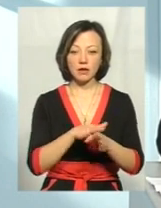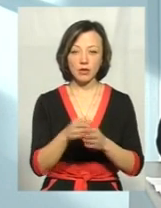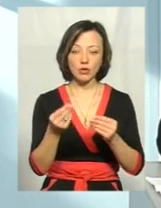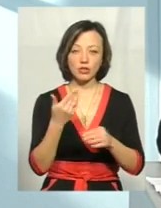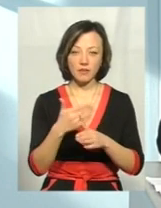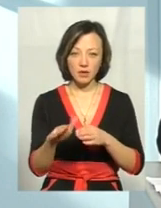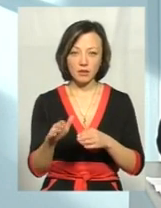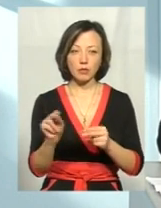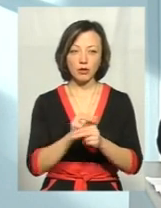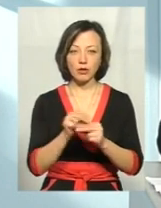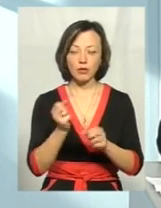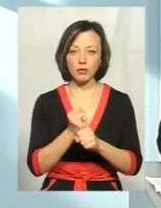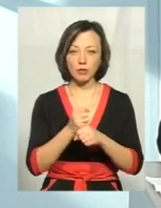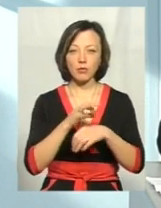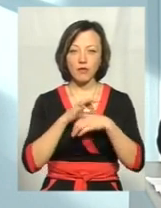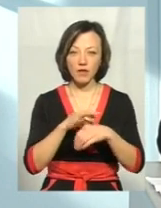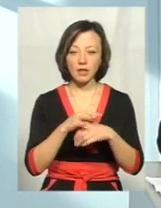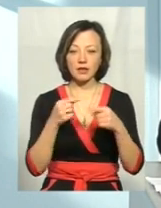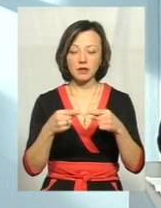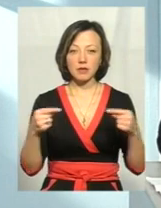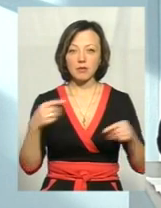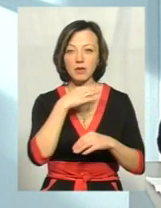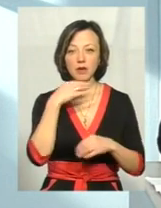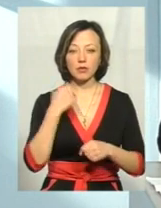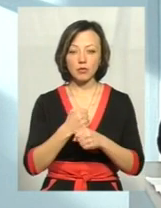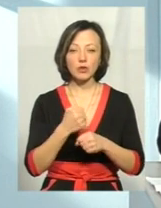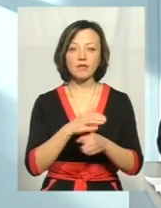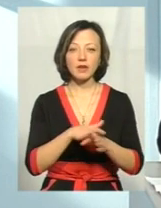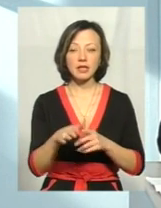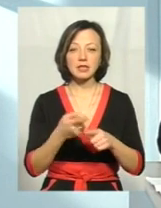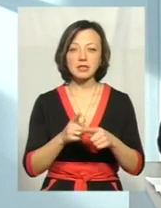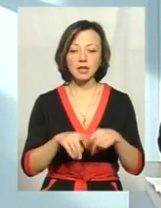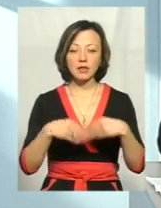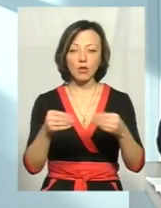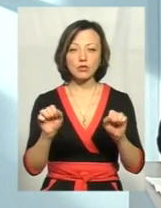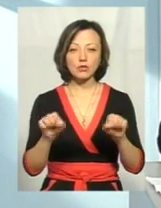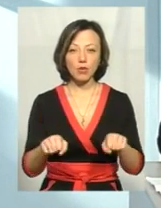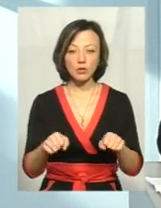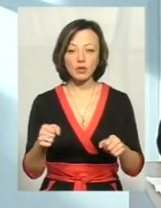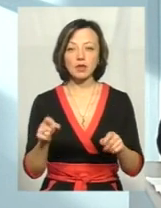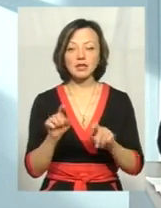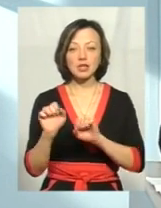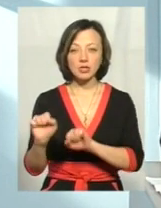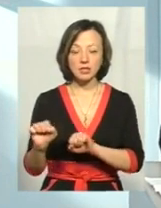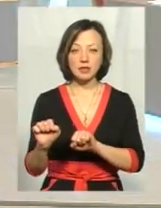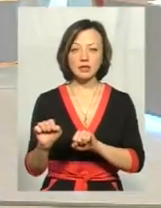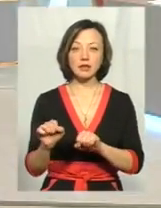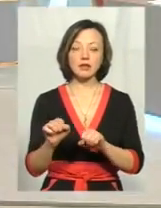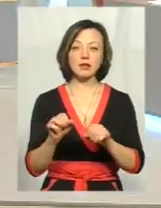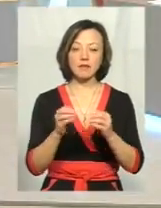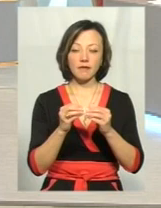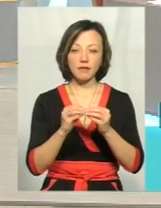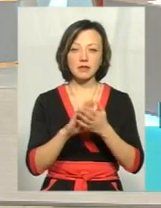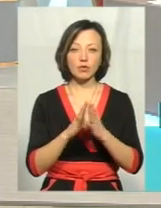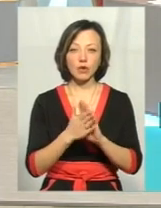кошти виділені, ремонтні роботи проведені по інших. Багато роботи і зробилось, і це й дало змогу обезпечити, тримати